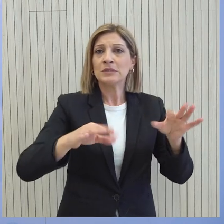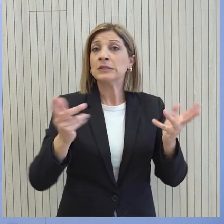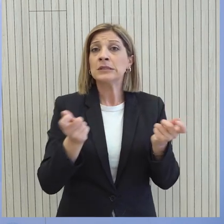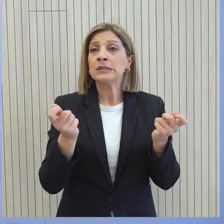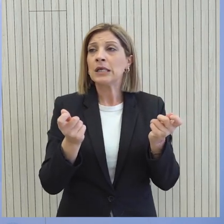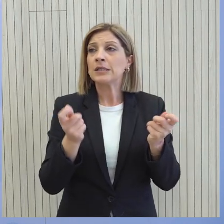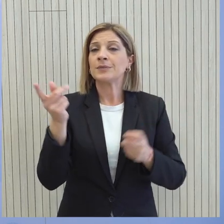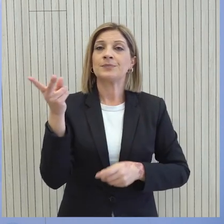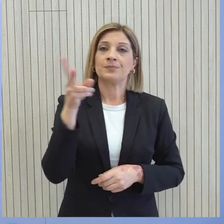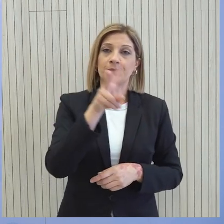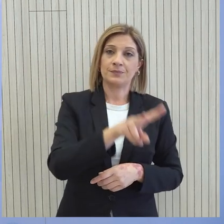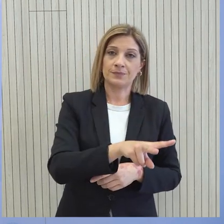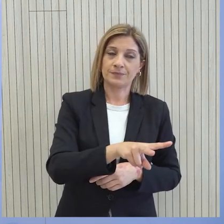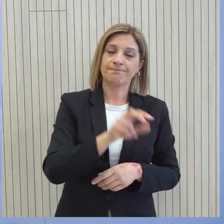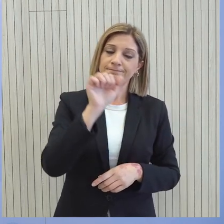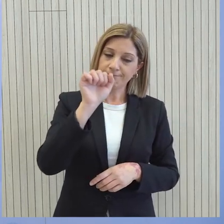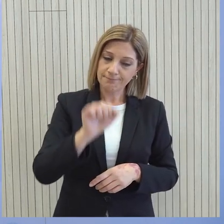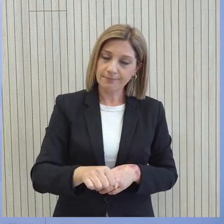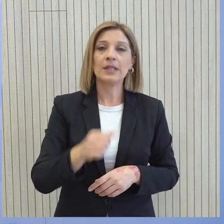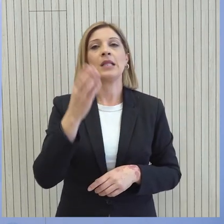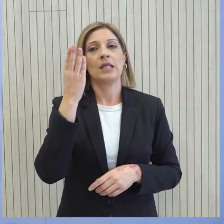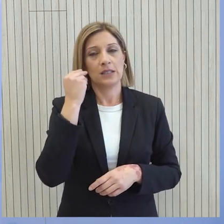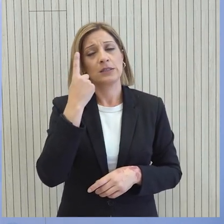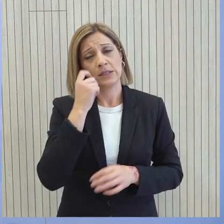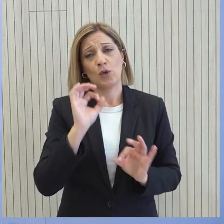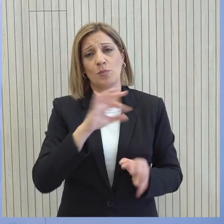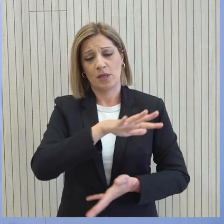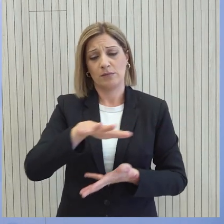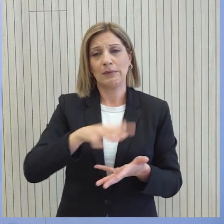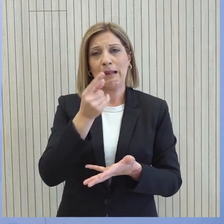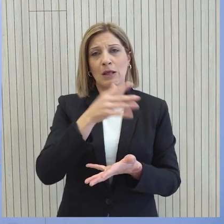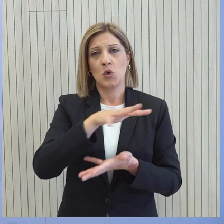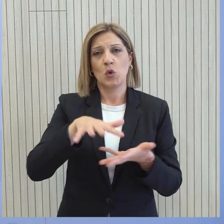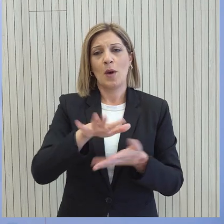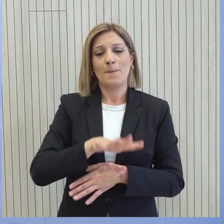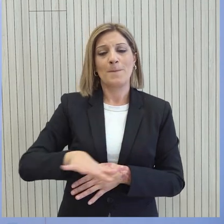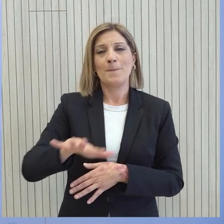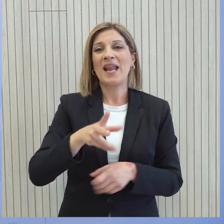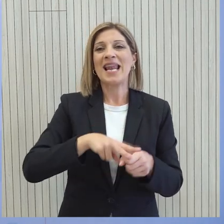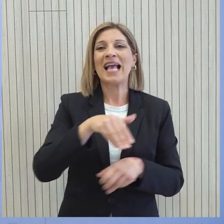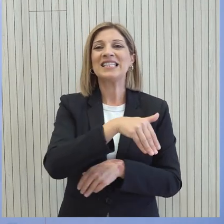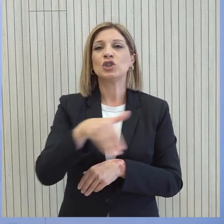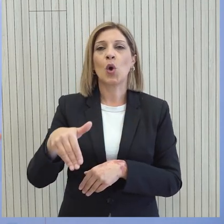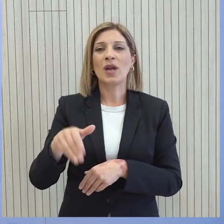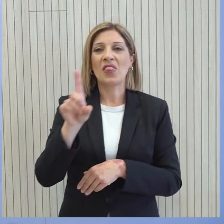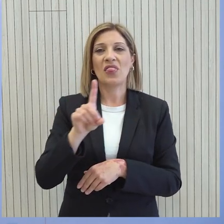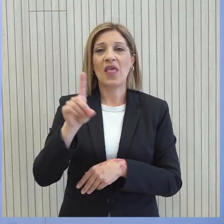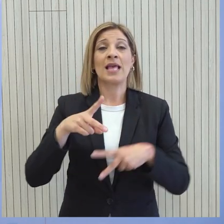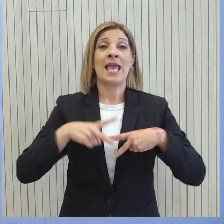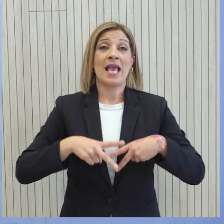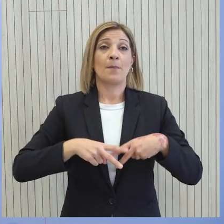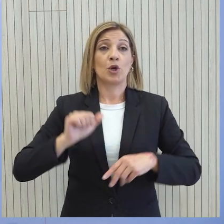Είναι γνωστό ότι είχε υπάρξει ένα επεισόδιο ένταση στην περιοχή της νεκρής ζώνης. Το Υπουργείο Εξωτερικών